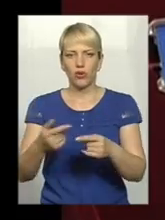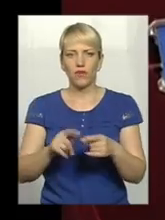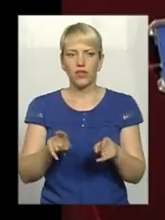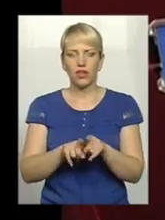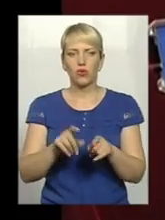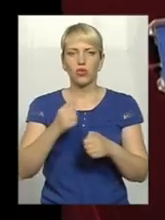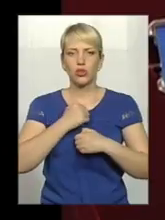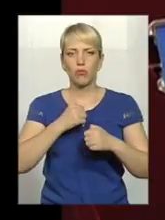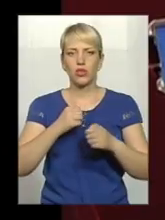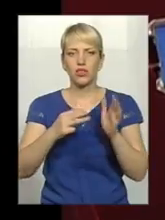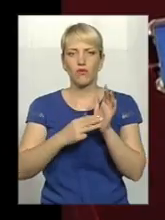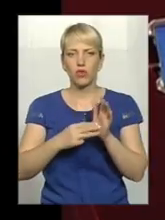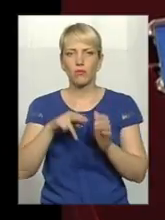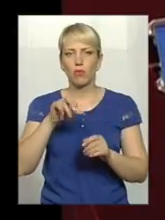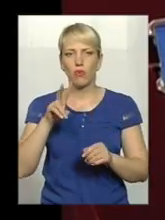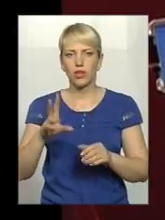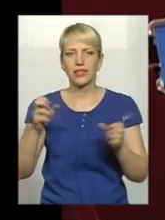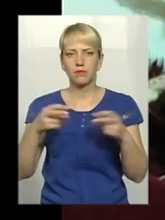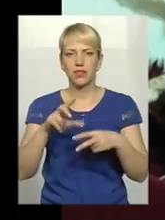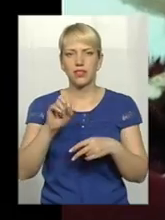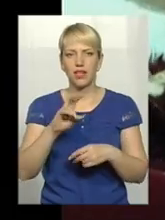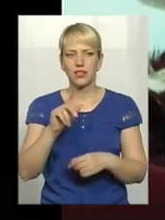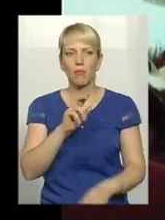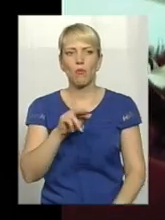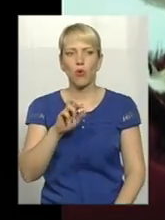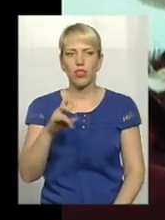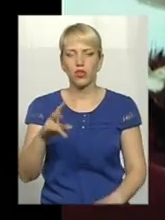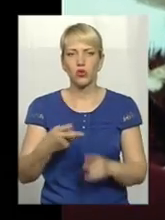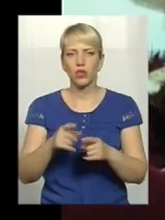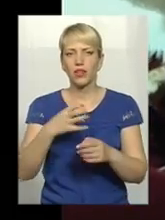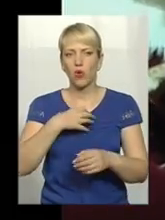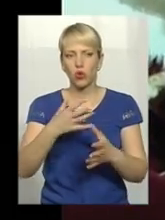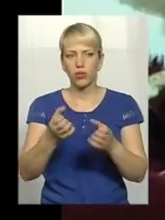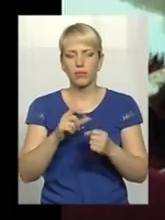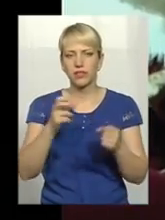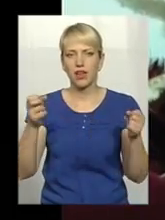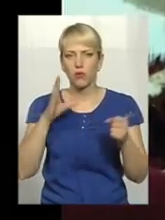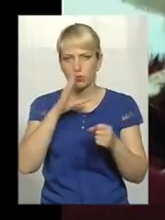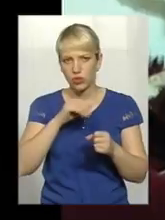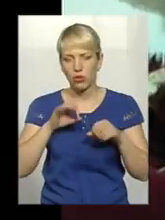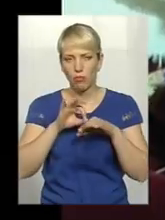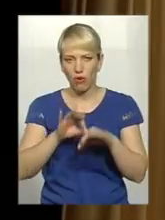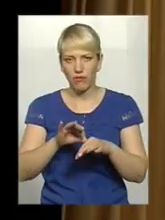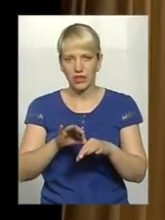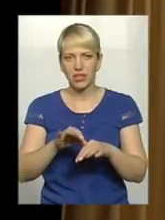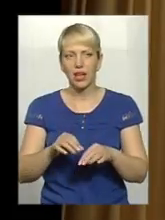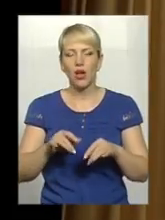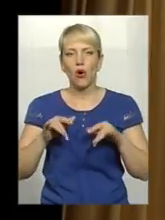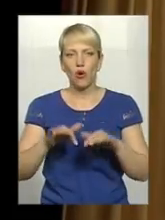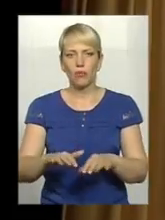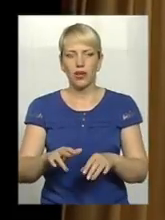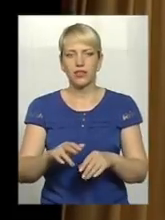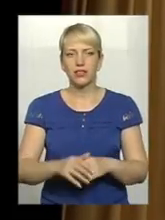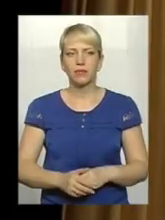– боєць 8-го полку спецпризначення Олексій Бондарчук. Нагороду він отримав за успішне проведення спецоперації з розблокування 32-го